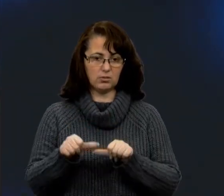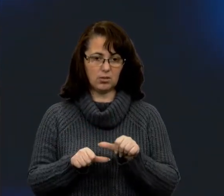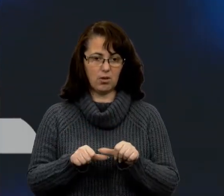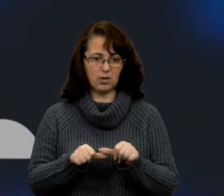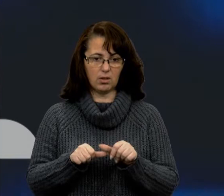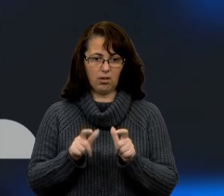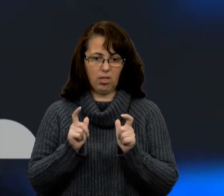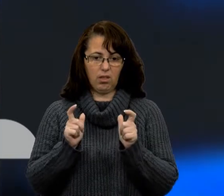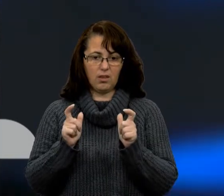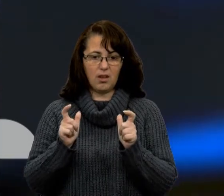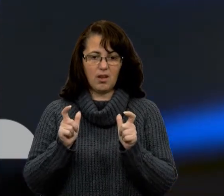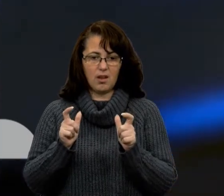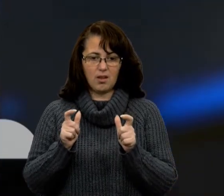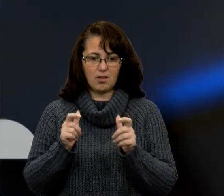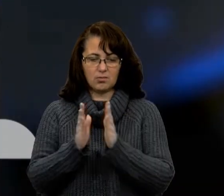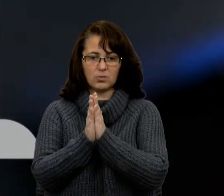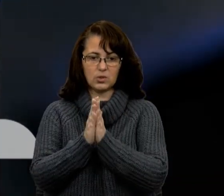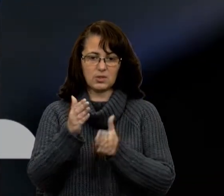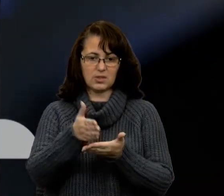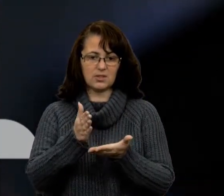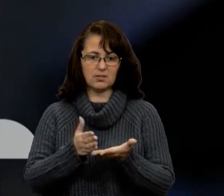ліз на стінку, казав, хлібчика хоч.